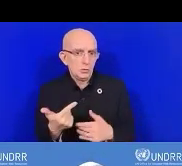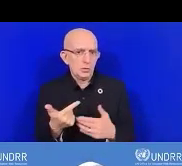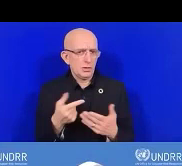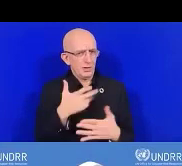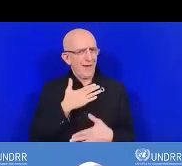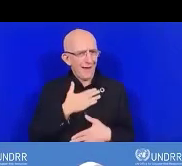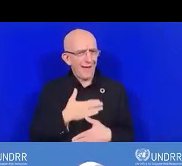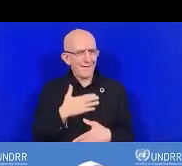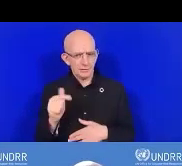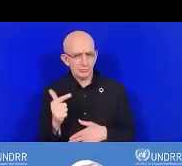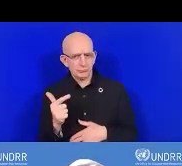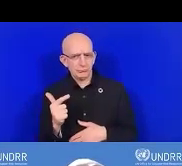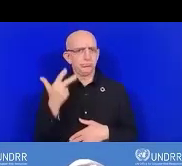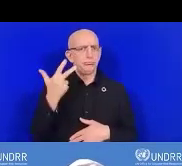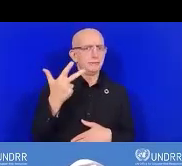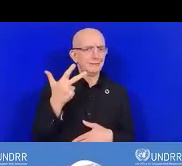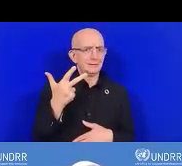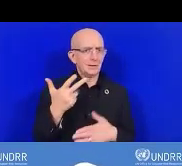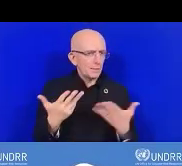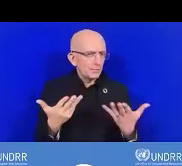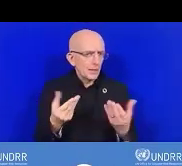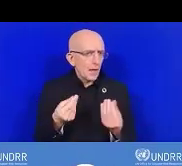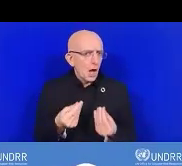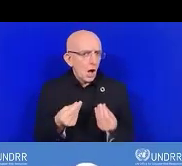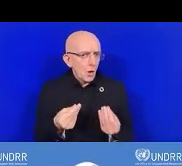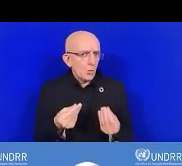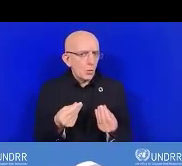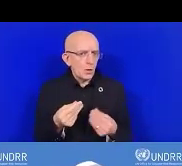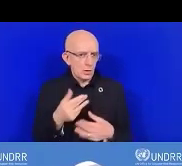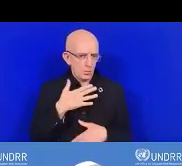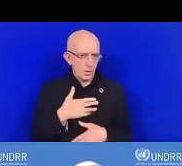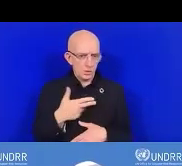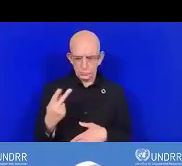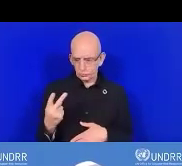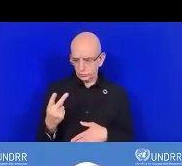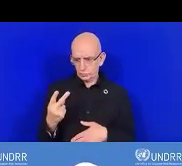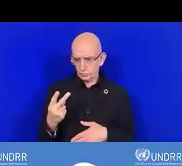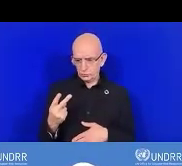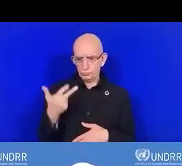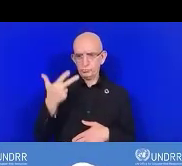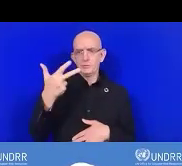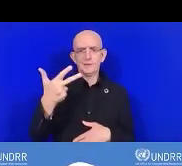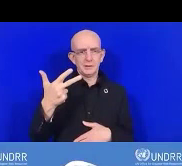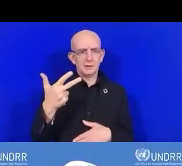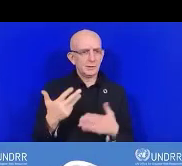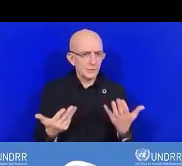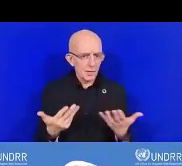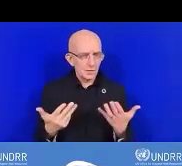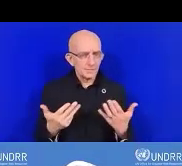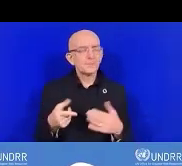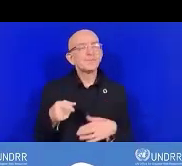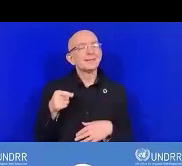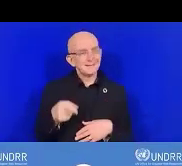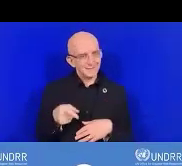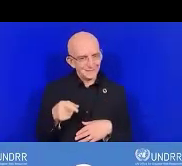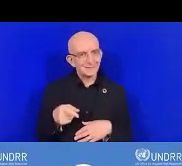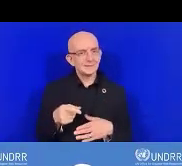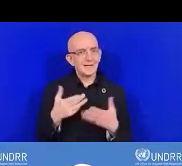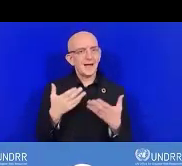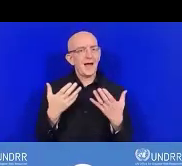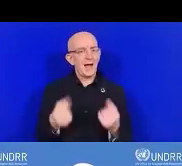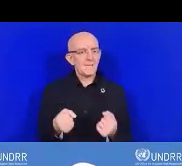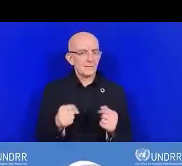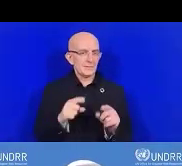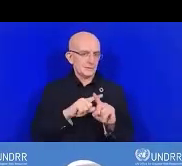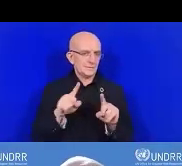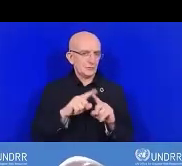Vous voulez avoir une note de 2. Et si vous avez une note de 2, vous voulez avoir une note de 3, il y a des actions que vous pouvez prendre. Alors, c